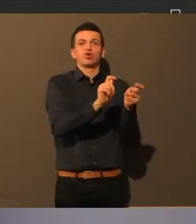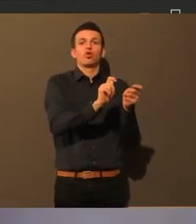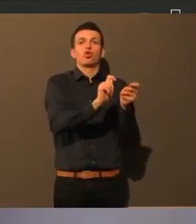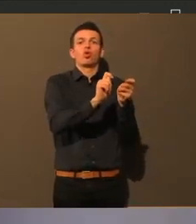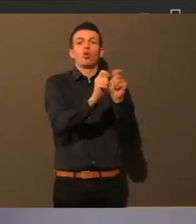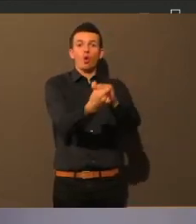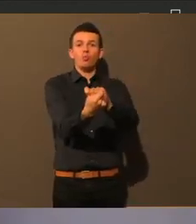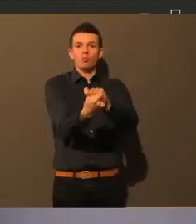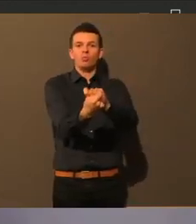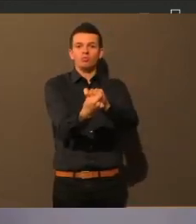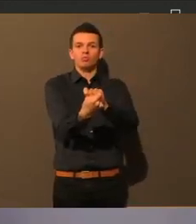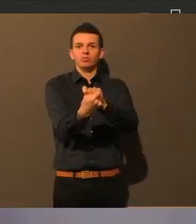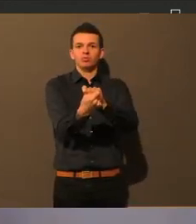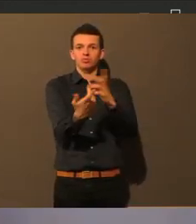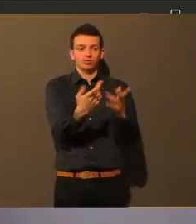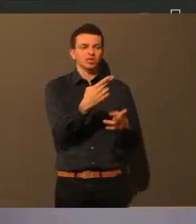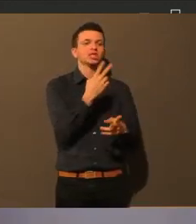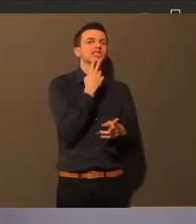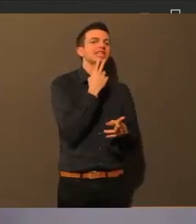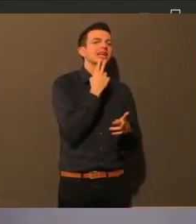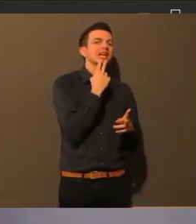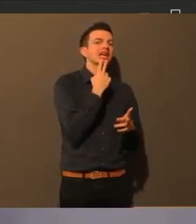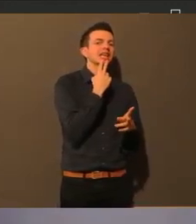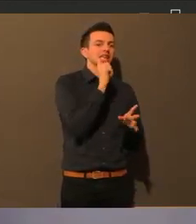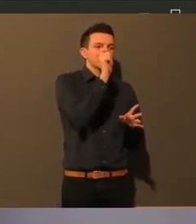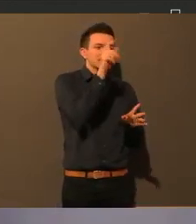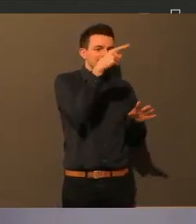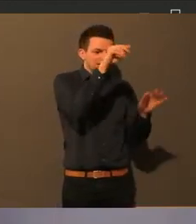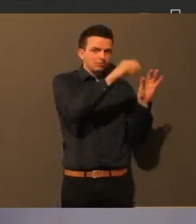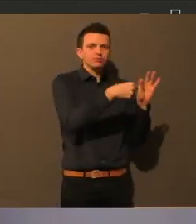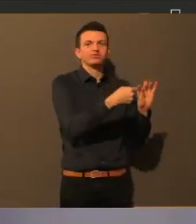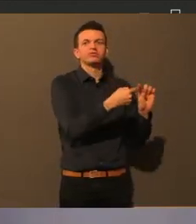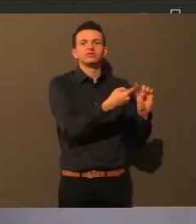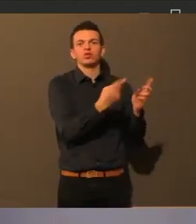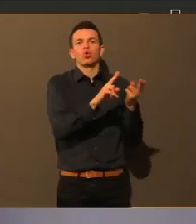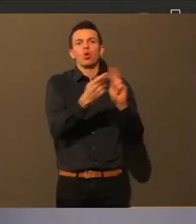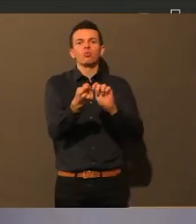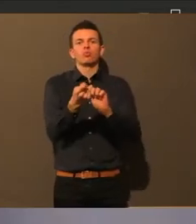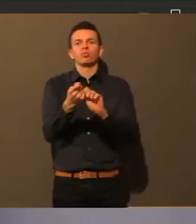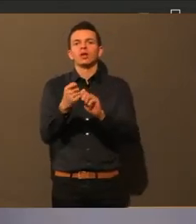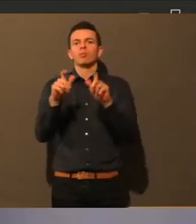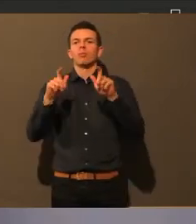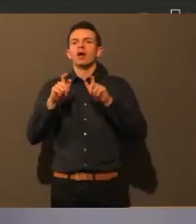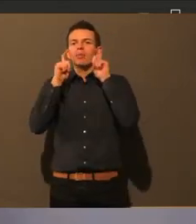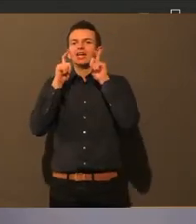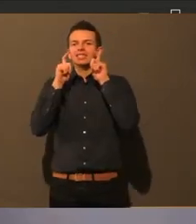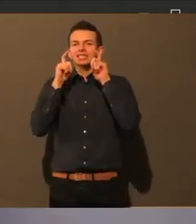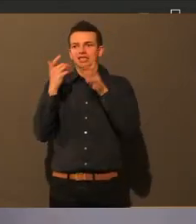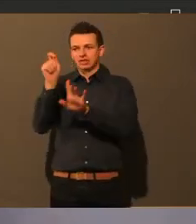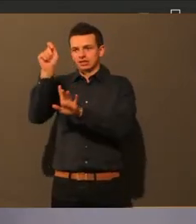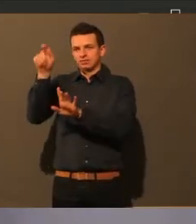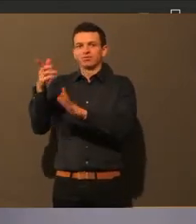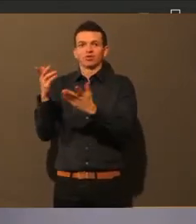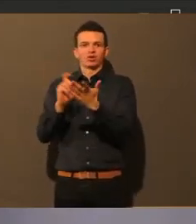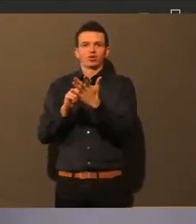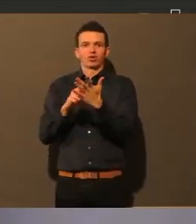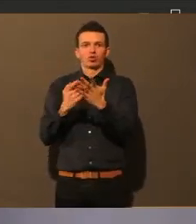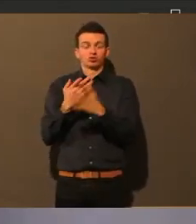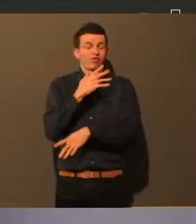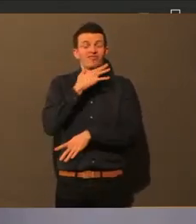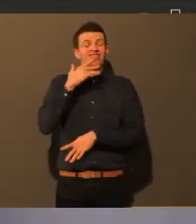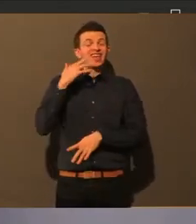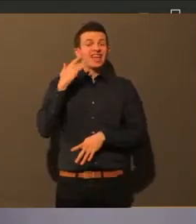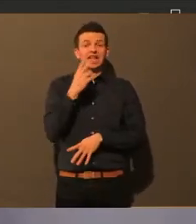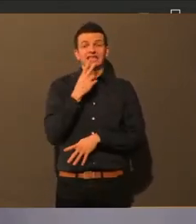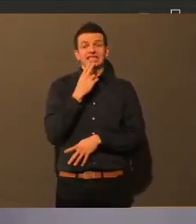Gesundheit, wenn wir Lust haben. vielleicht, und dann gibt es auch keine Ausrede mehr. Zum Beispiel, meine Maske ist mir in die Pfütze gefallen. Ich habe jetzt gerade